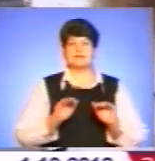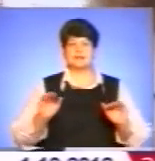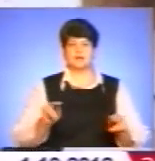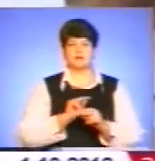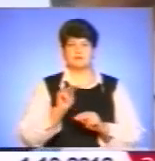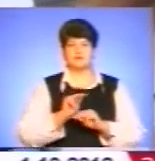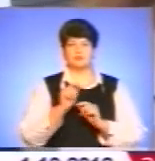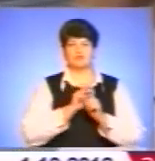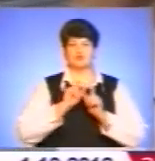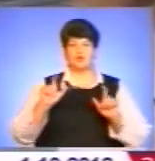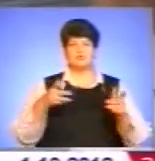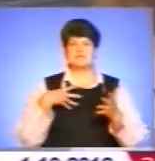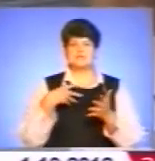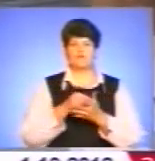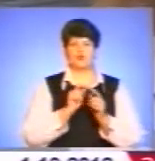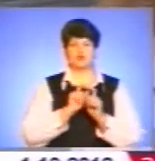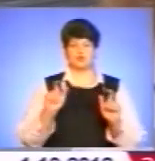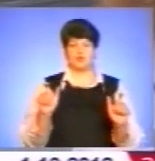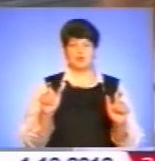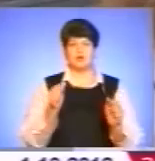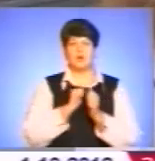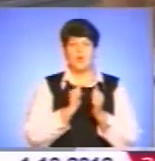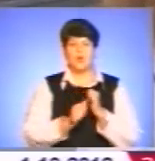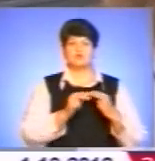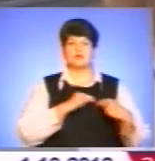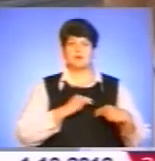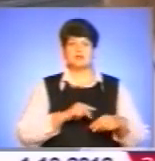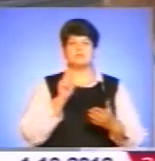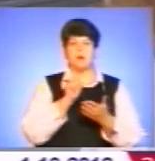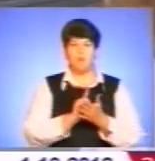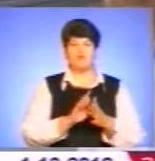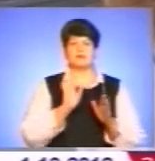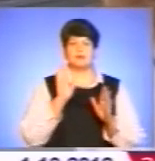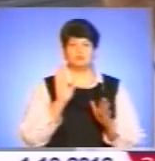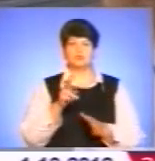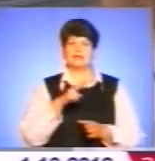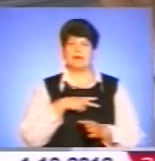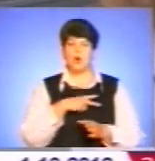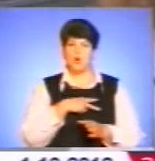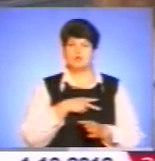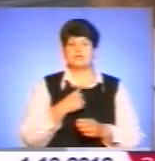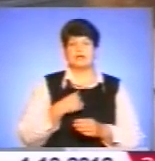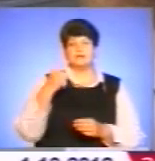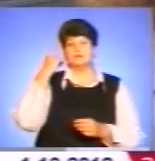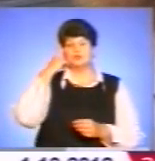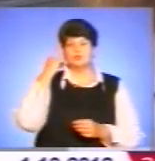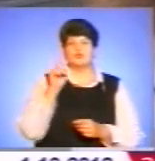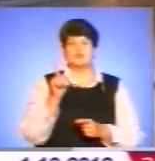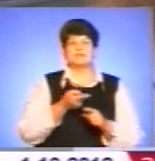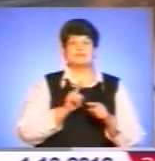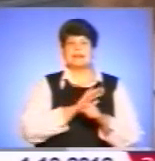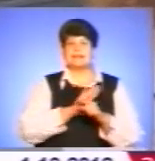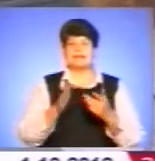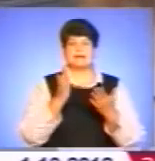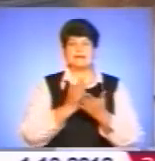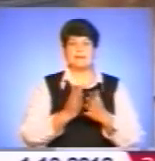в школі, за свої школи. Кожна праця, напевно, має бути нагороджена. Думаю, що це найбільша для мене нагорода, тому